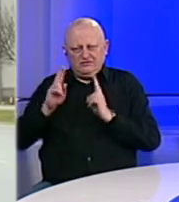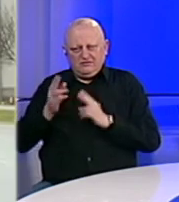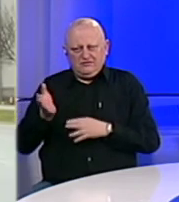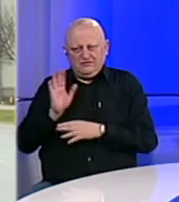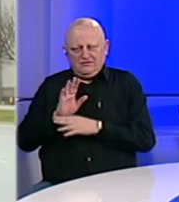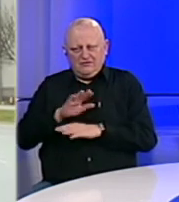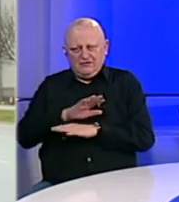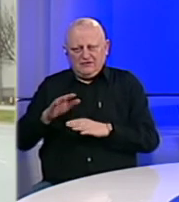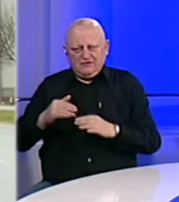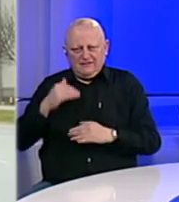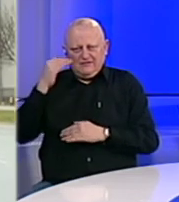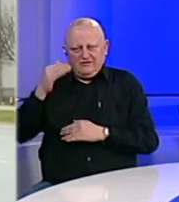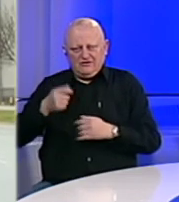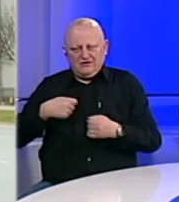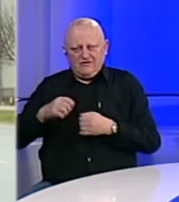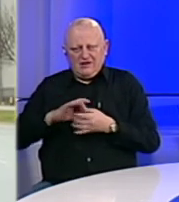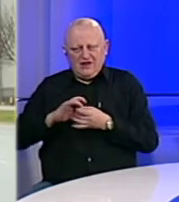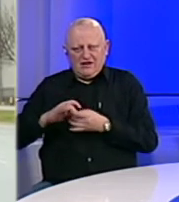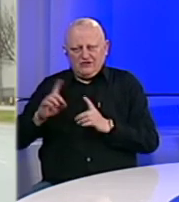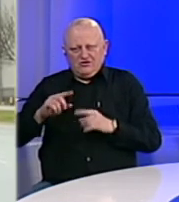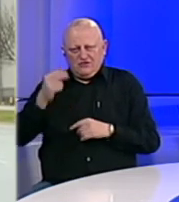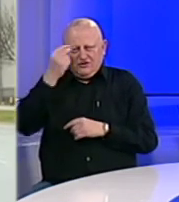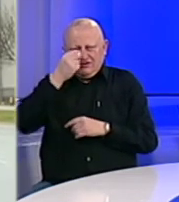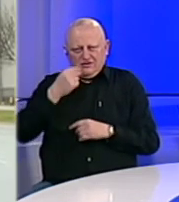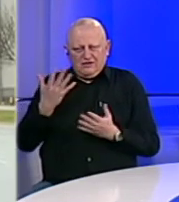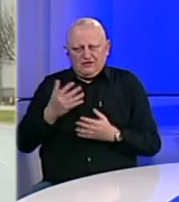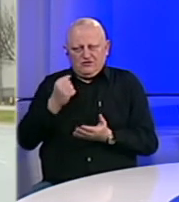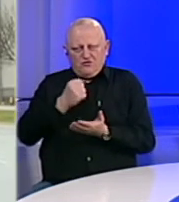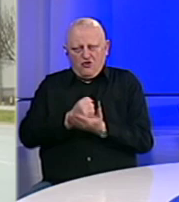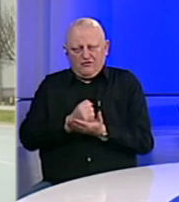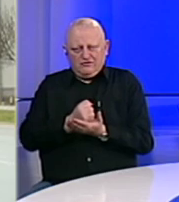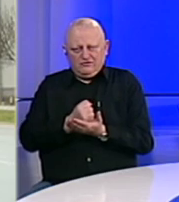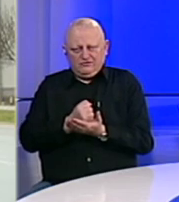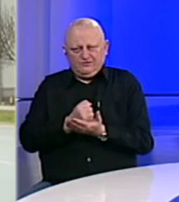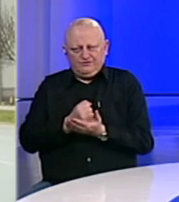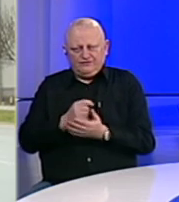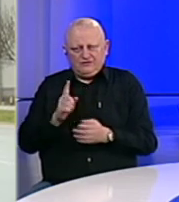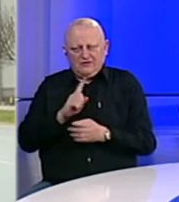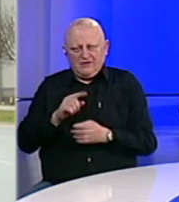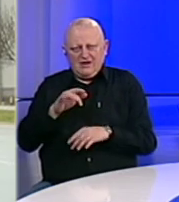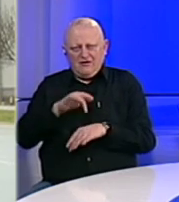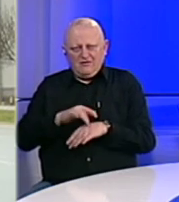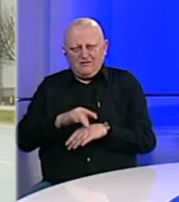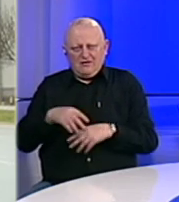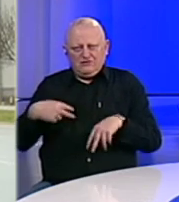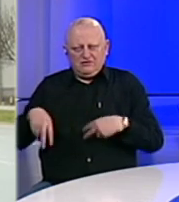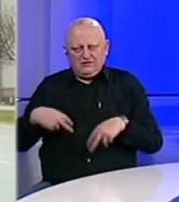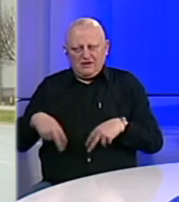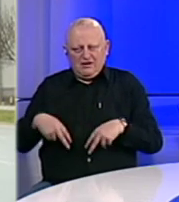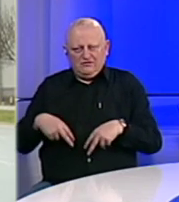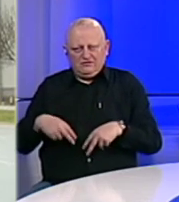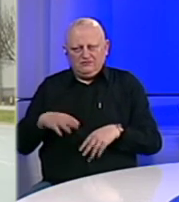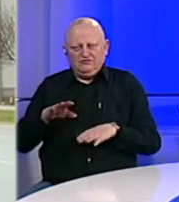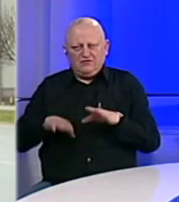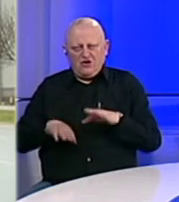predstavnicima svih većih trgovinskih lanaca u Republici Srpskoj gdje su oni potvrdili da zaista nema mjesta nikakvom strahovanju, da